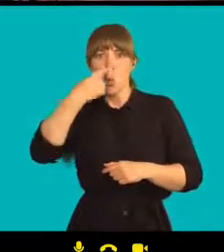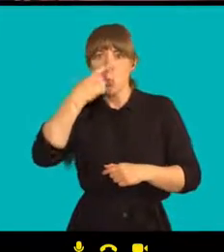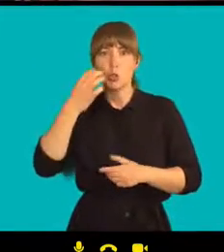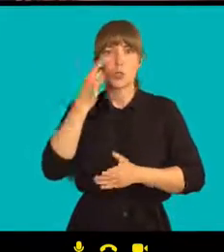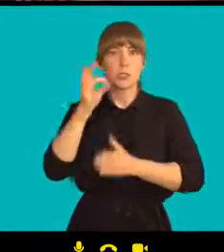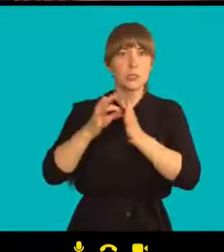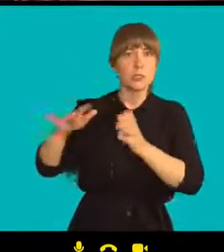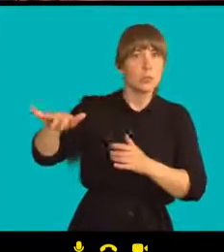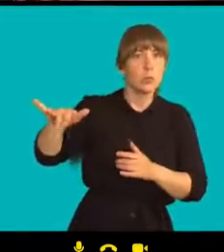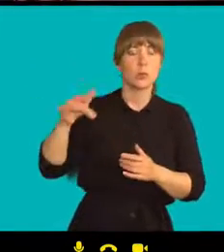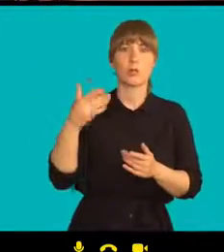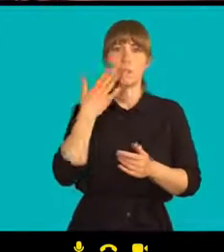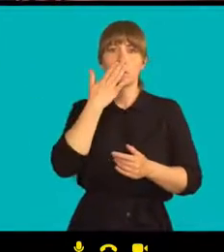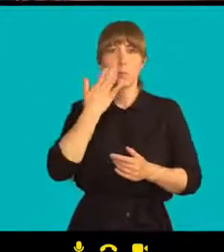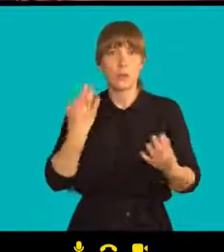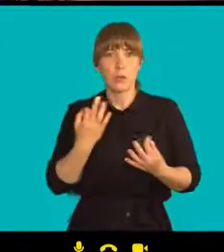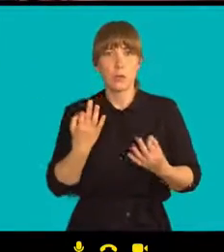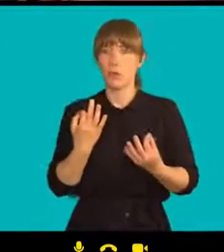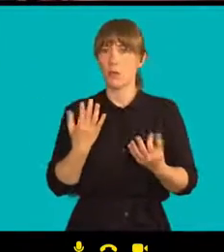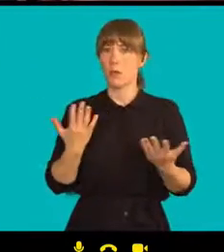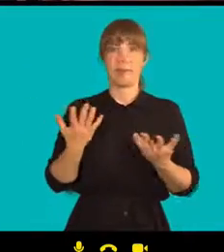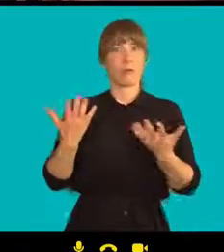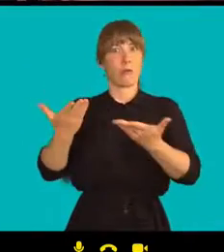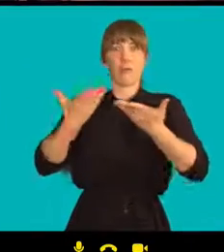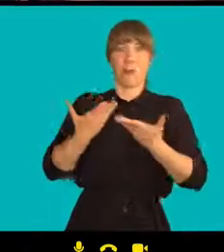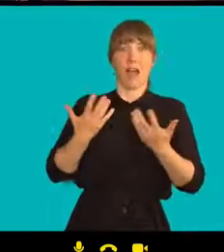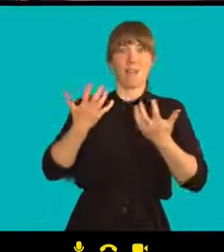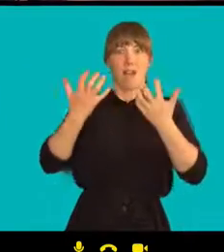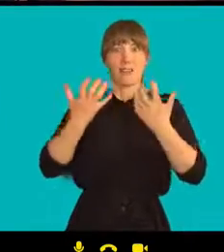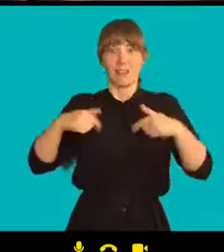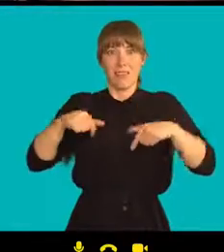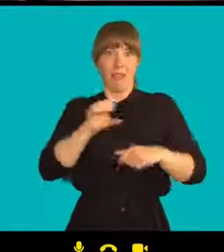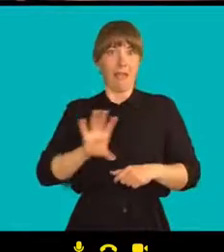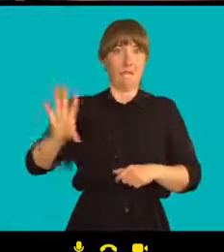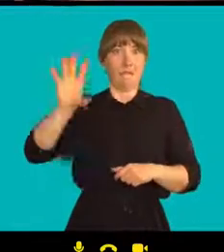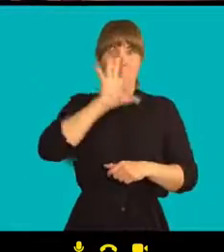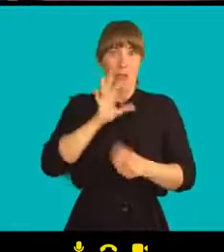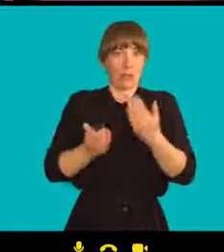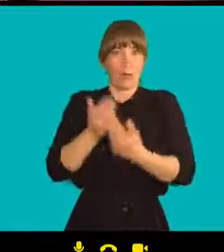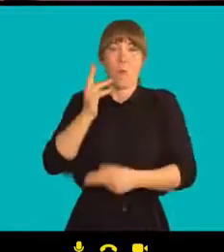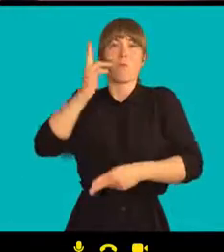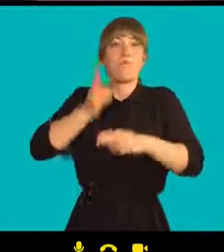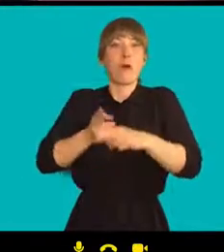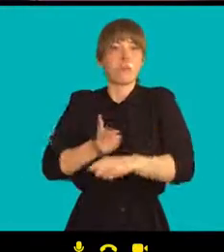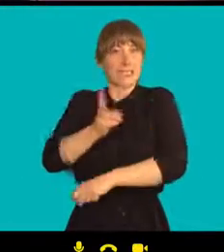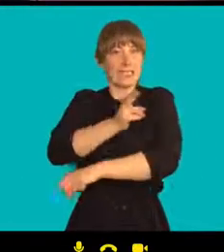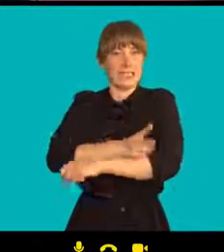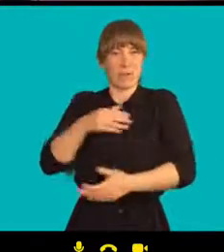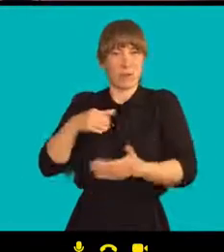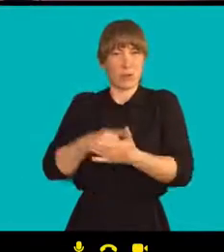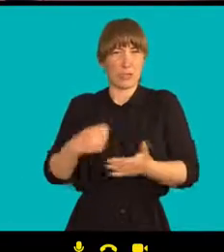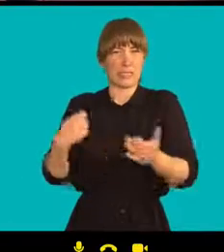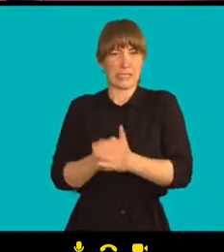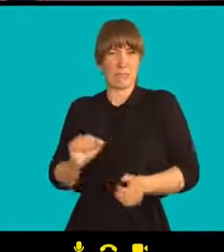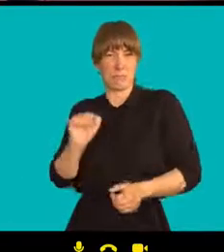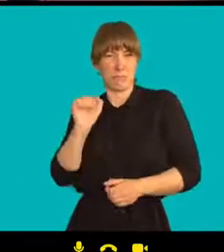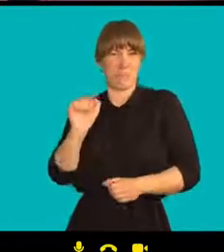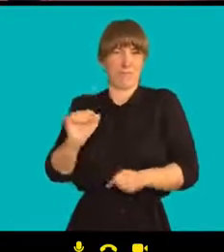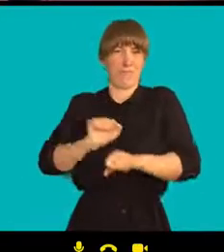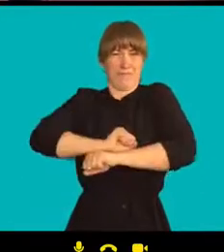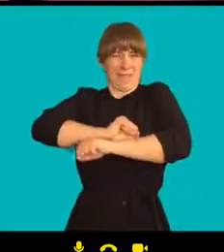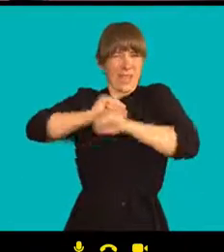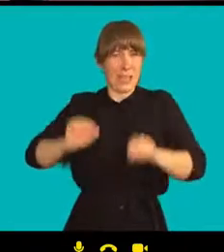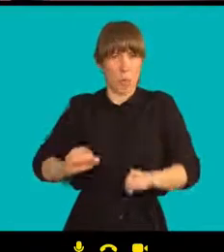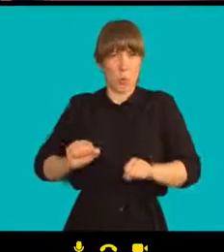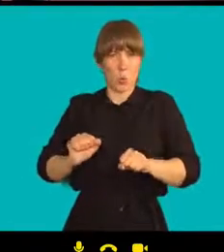vlastně jedna z posledních diktatůr v Evropě může skončit, že lidé,